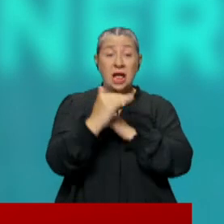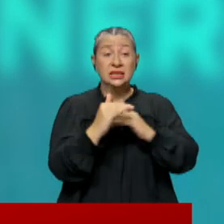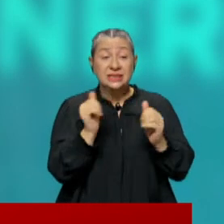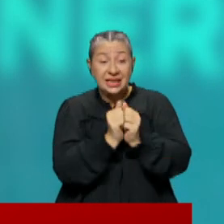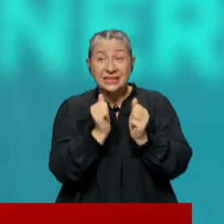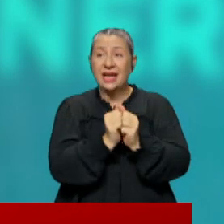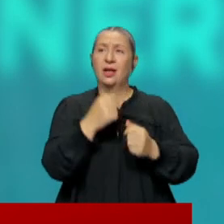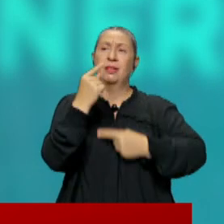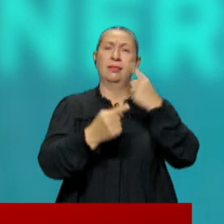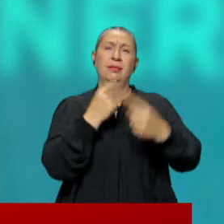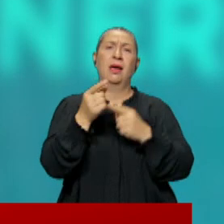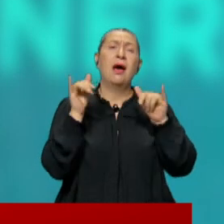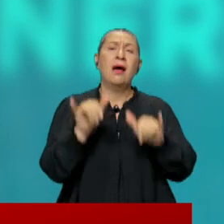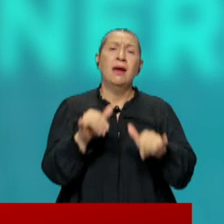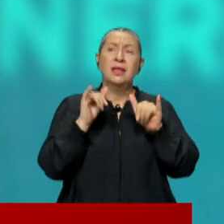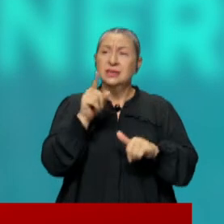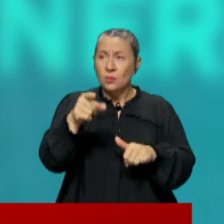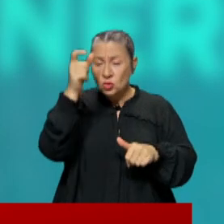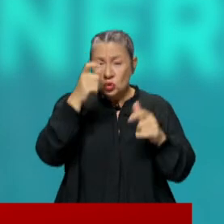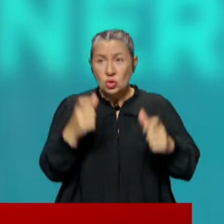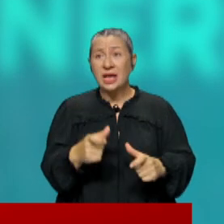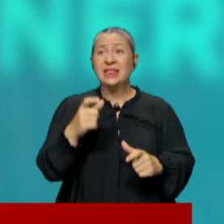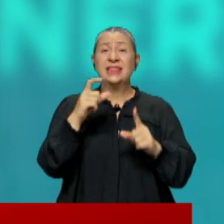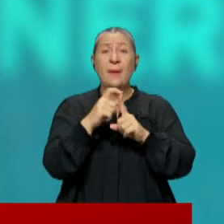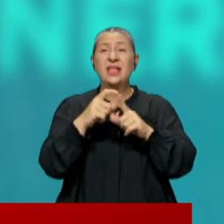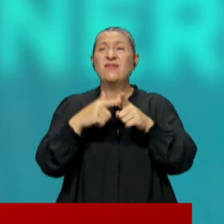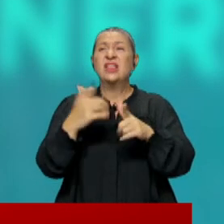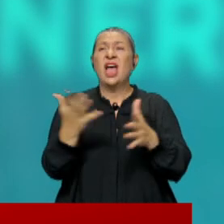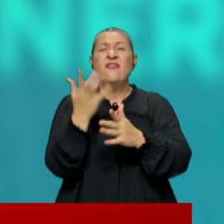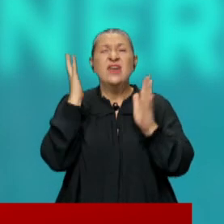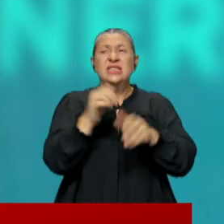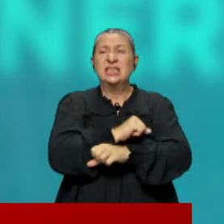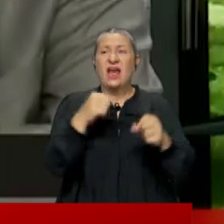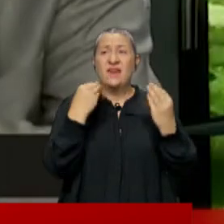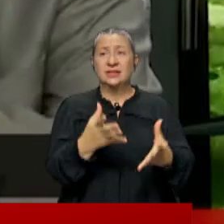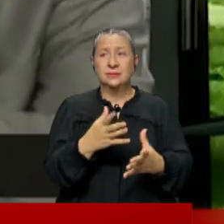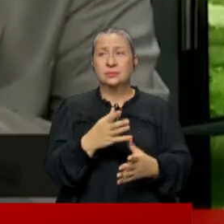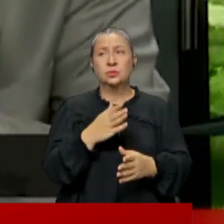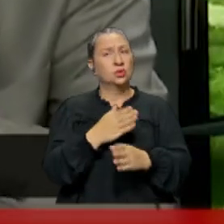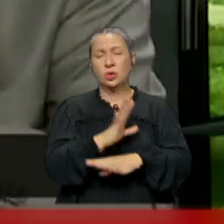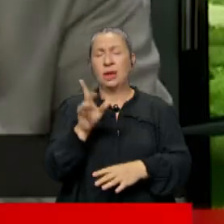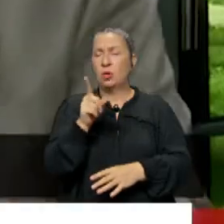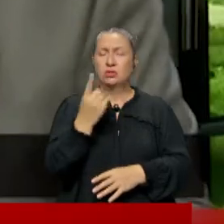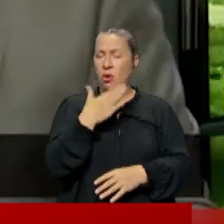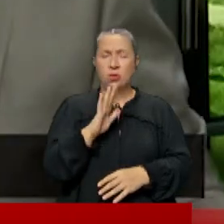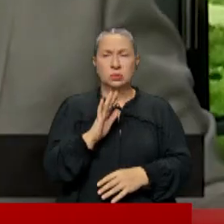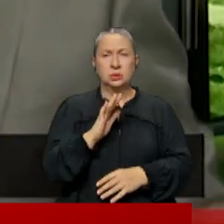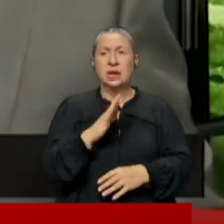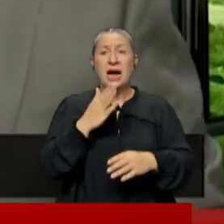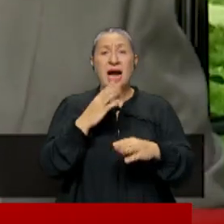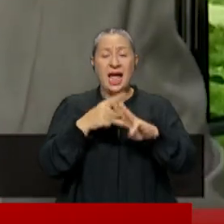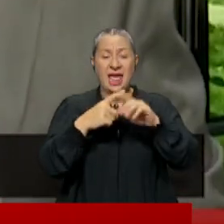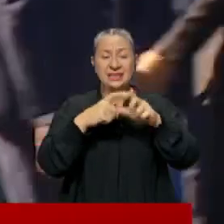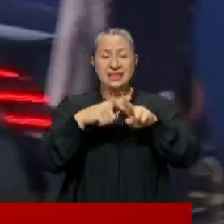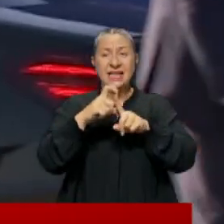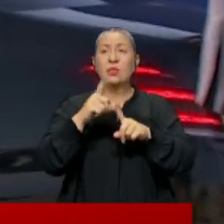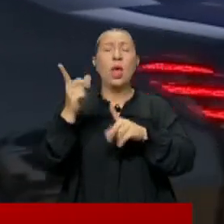olmak mavrasını tekrarlıyorsun. Sen bu ülkeye damat Ferit'ten daha fazla zarar verdin. Doğru değil. Böyle bir şey yok değil mi? Böyle bir şey yok. Esad da